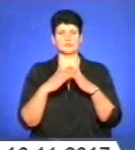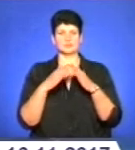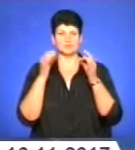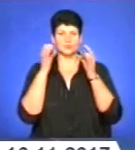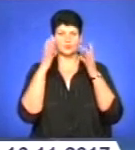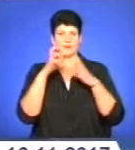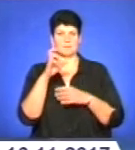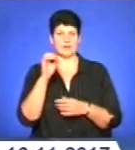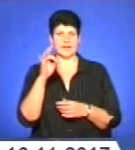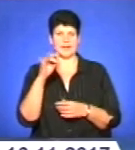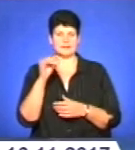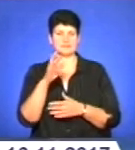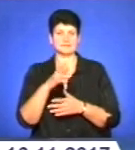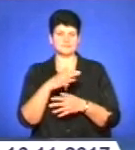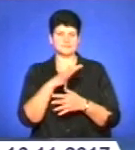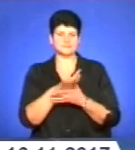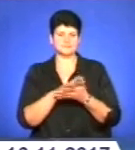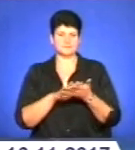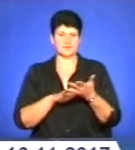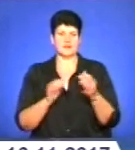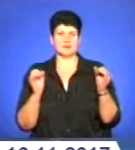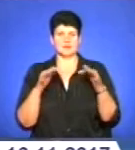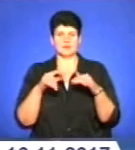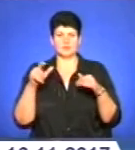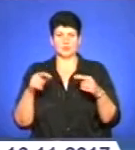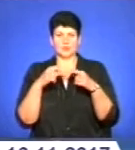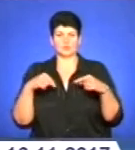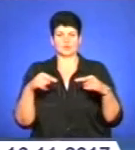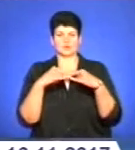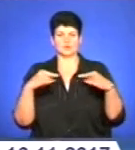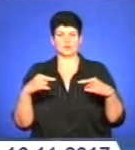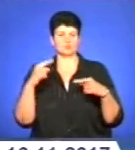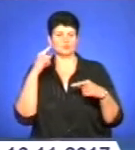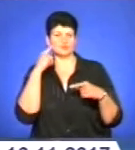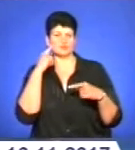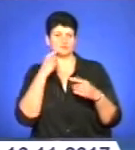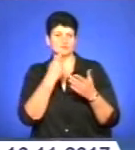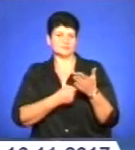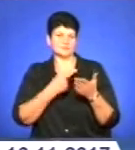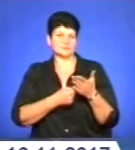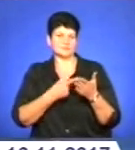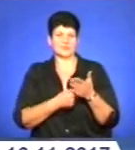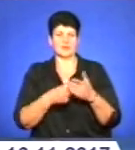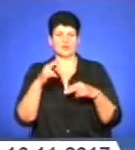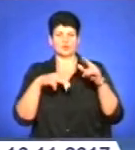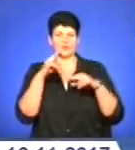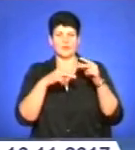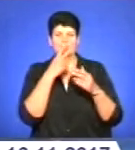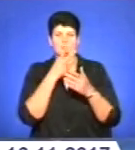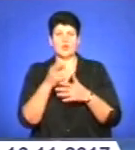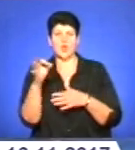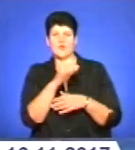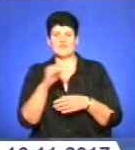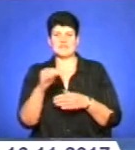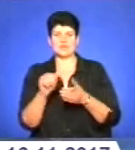не вщухає. Мешканці мікрорайону зібрали круглий стіл, аби нарешті почути аргументи від забудовника і побачити офіційні документи,